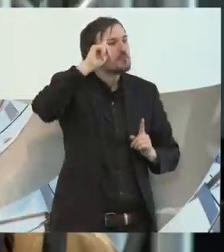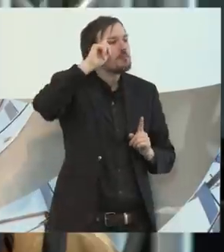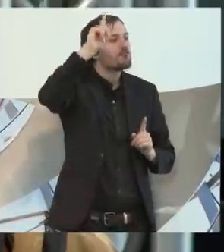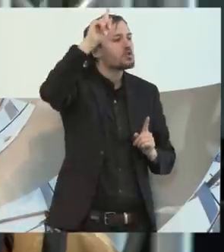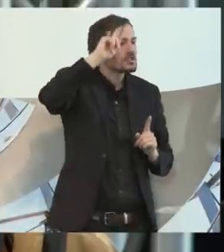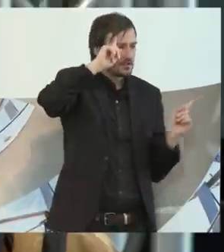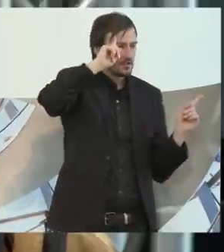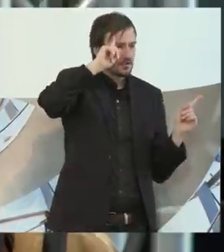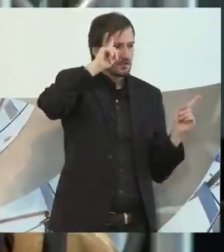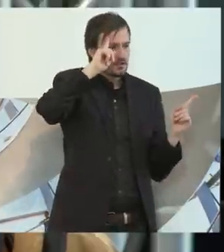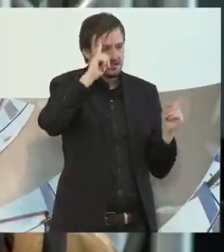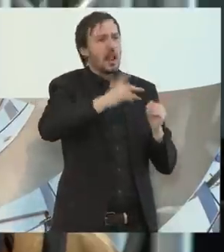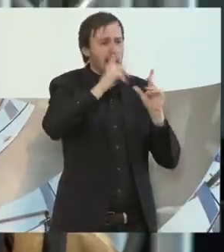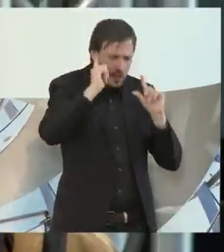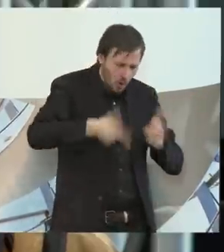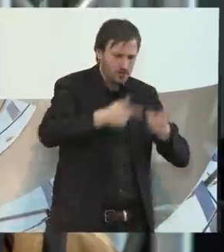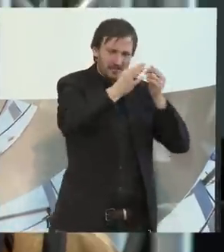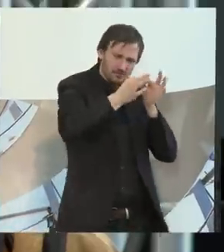und ganz stringent angehen.